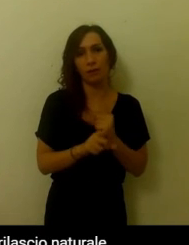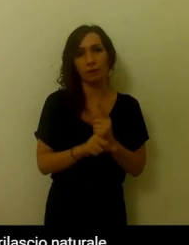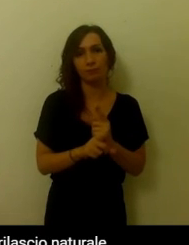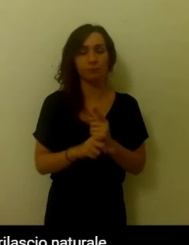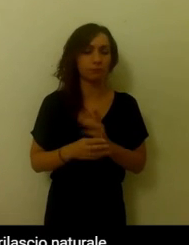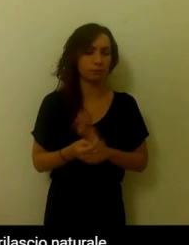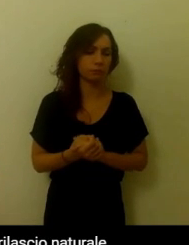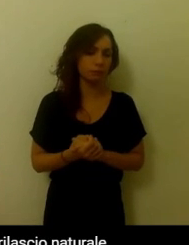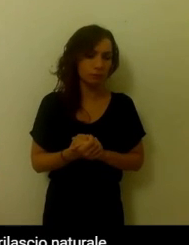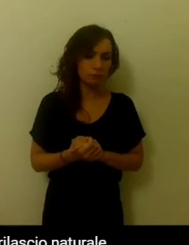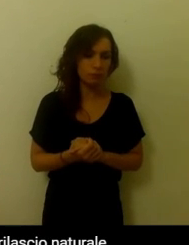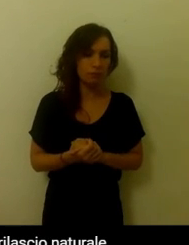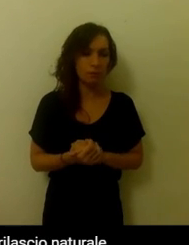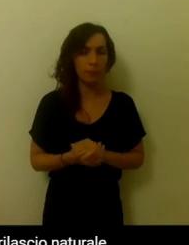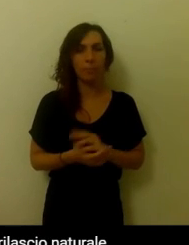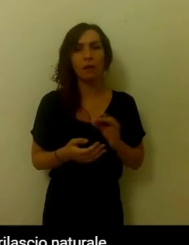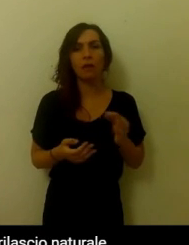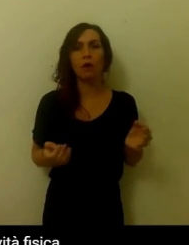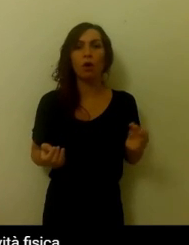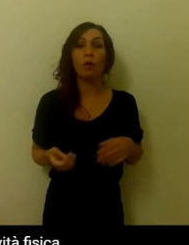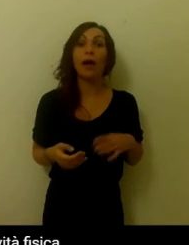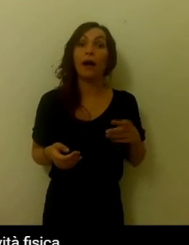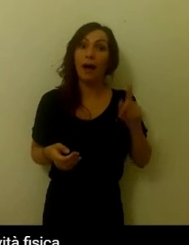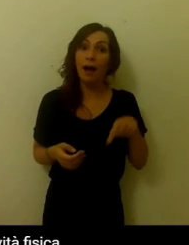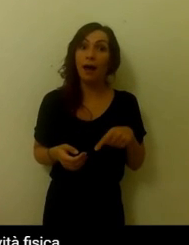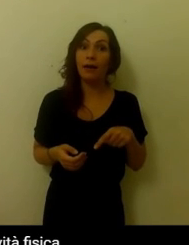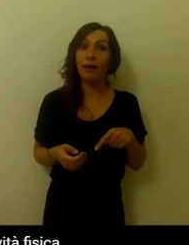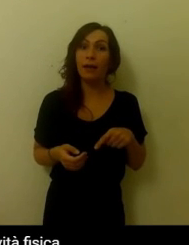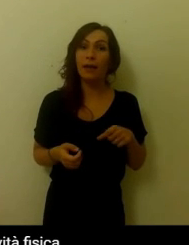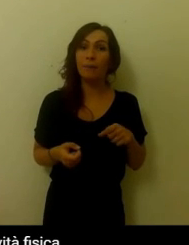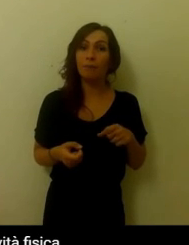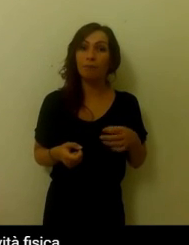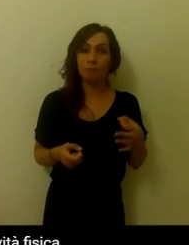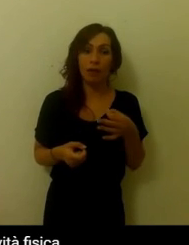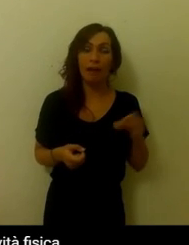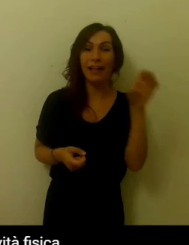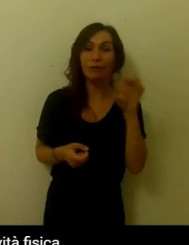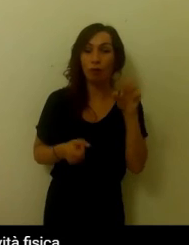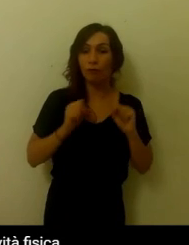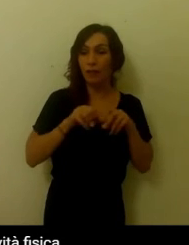sfruttare, come hanno detto i colleghi prima, il rilascio naturale delle endorfine che ne consegue dall'attività fisica.